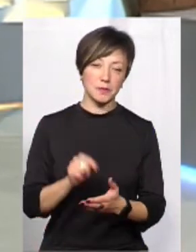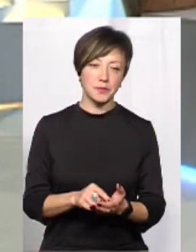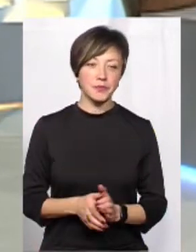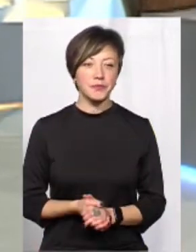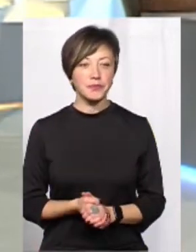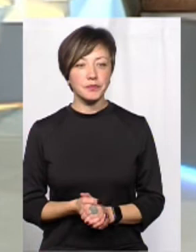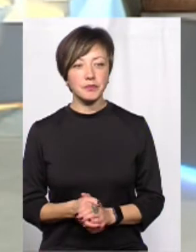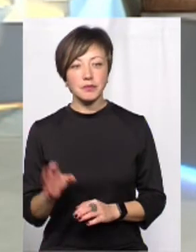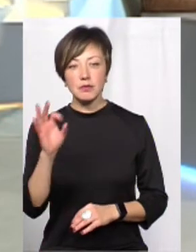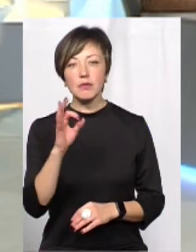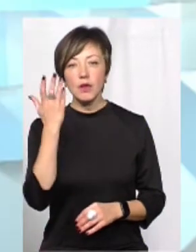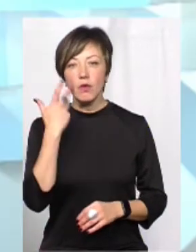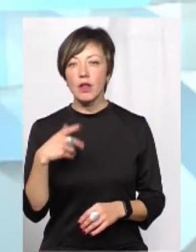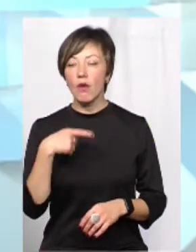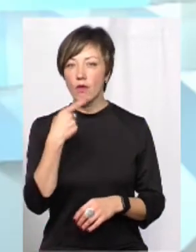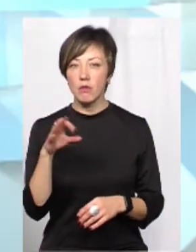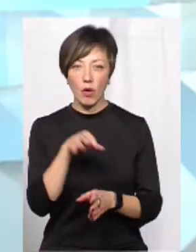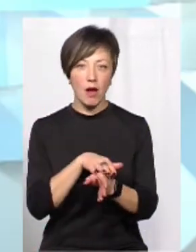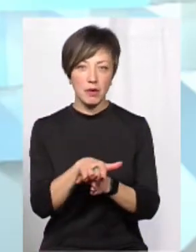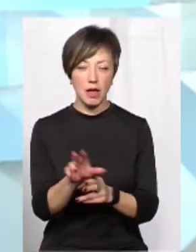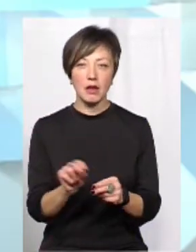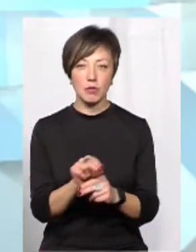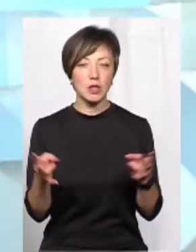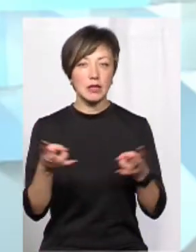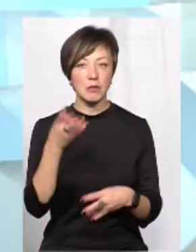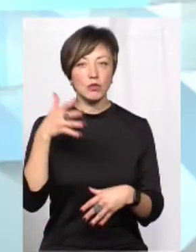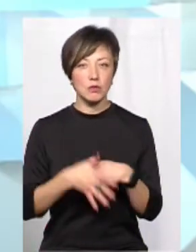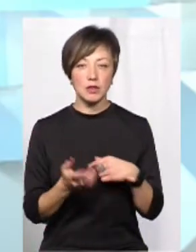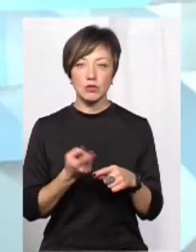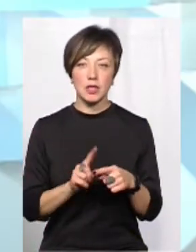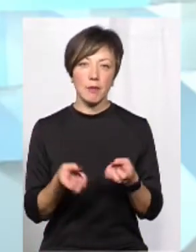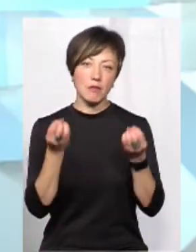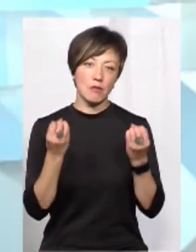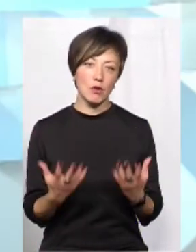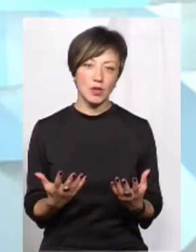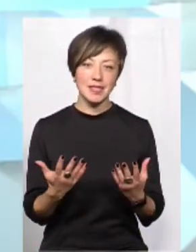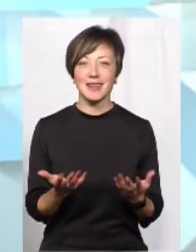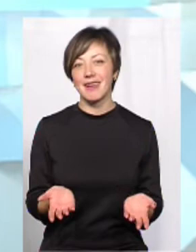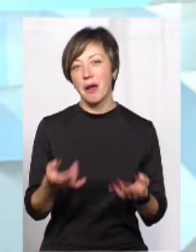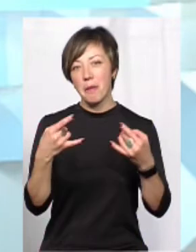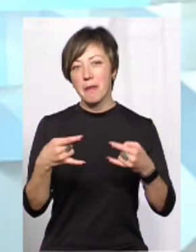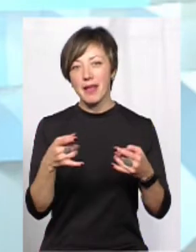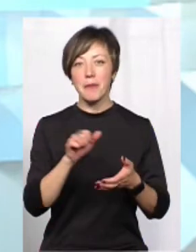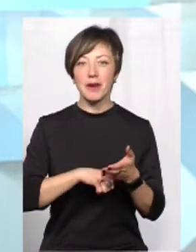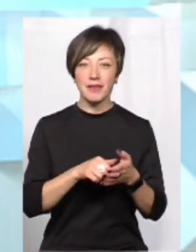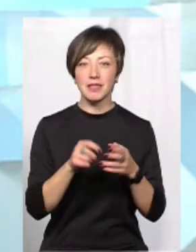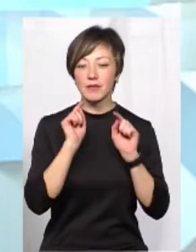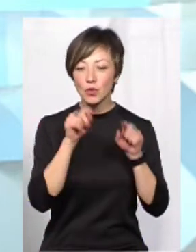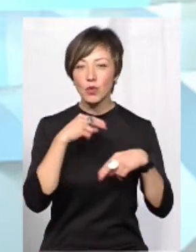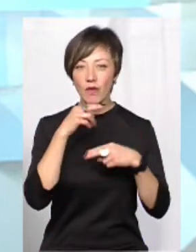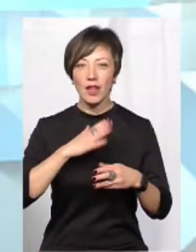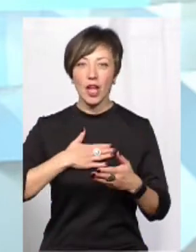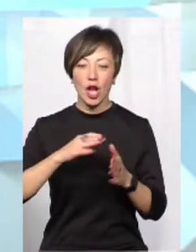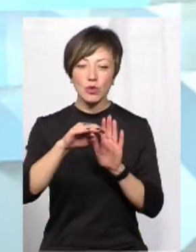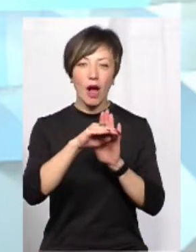коли ми говоримо про такі капітальні ремонти, то треба розуміти, що це просто медіапривід для нас, для того, щоб звернути увагу на нашу